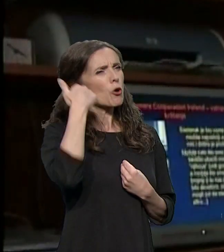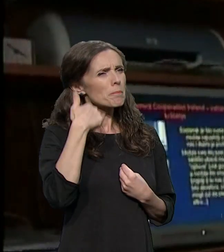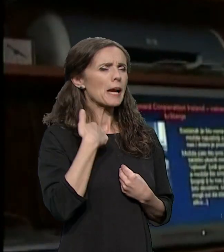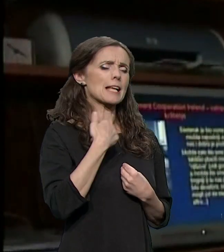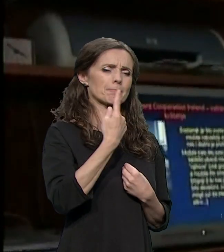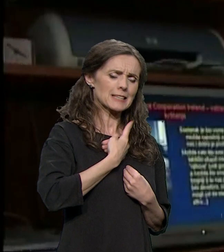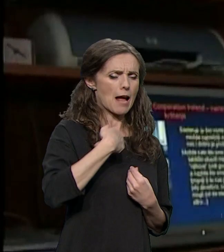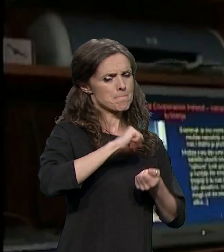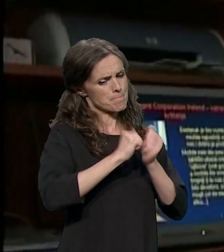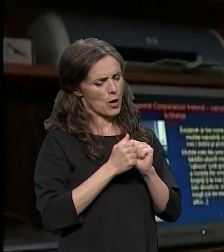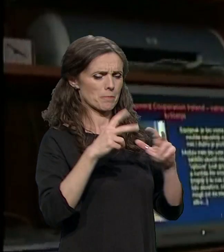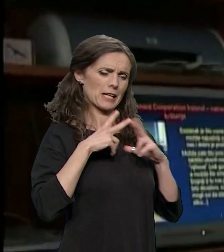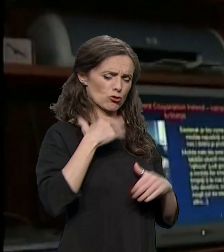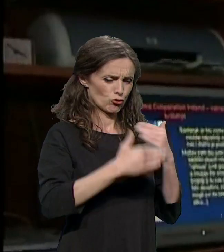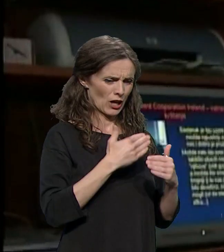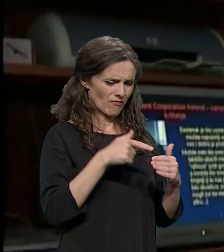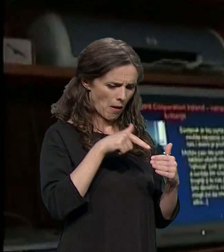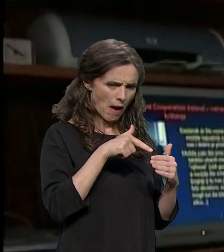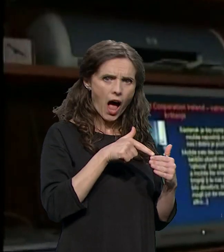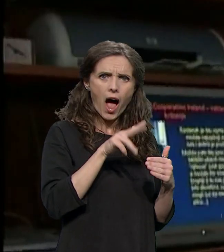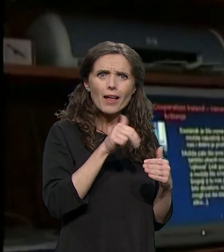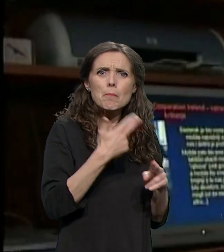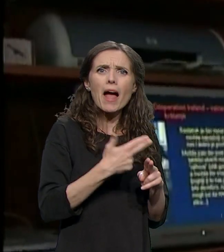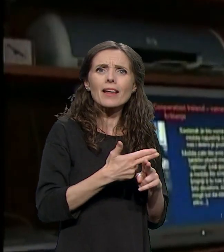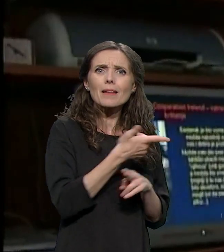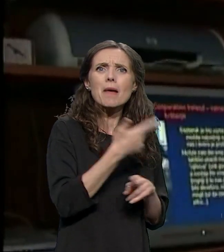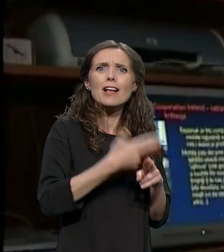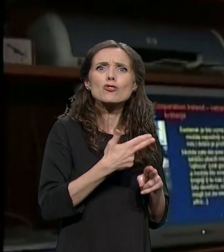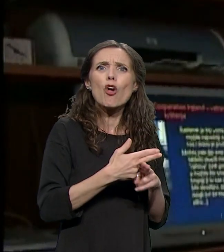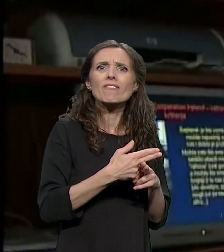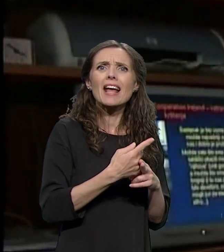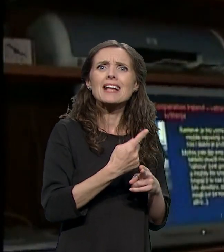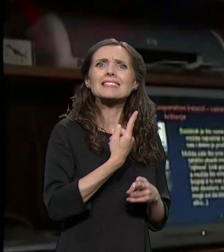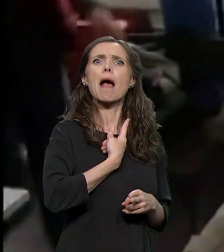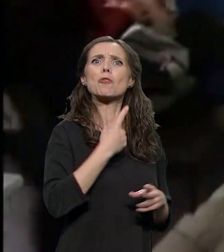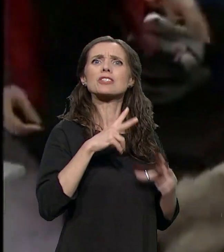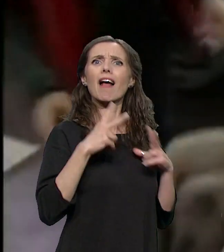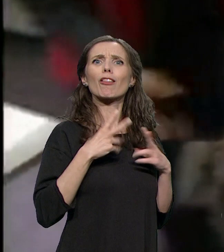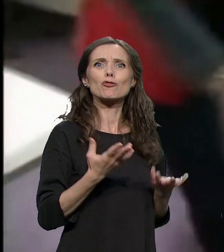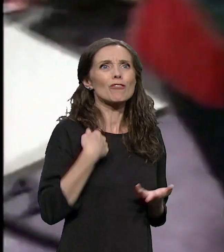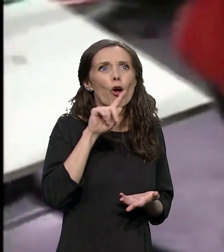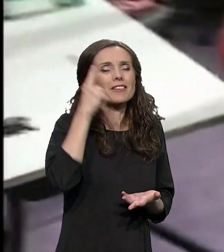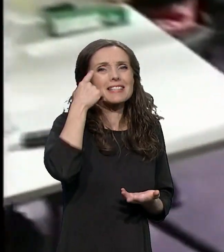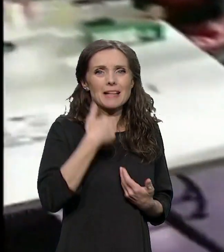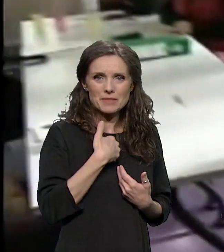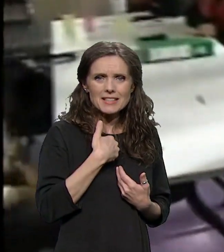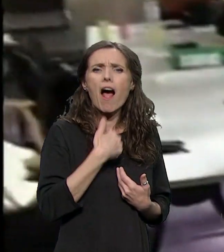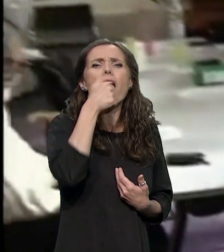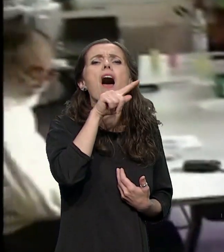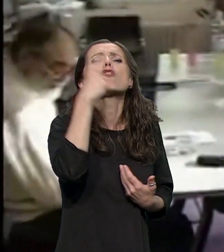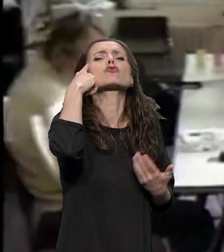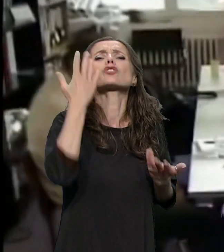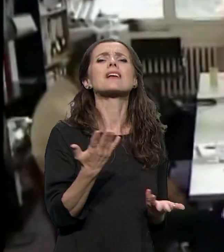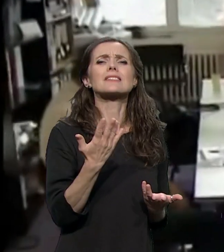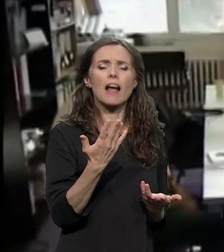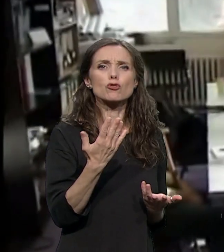godinama praktično sprovodila, a nisam znala da se to tako zove. To zapravo znači živeti život